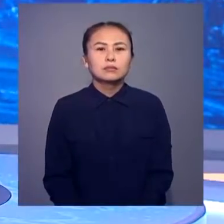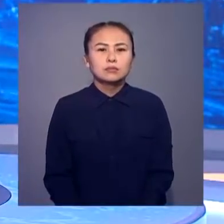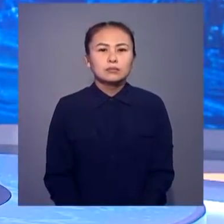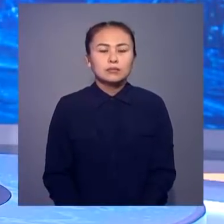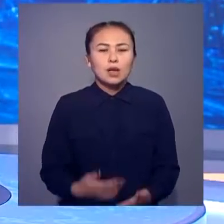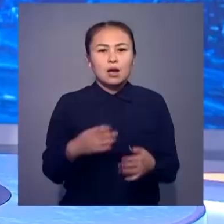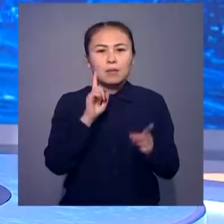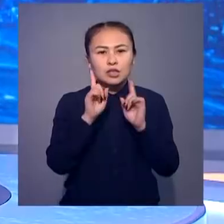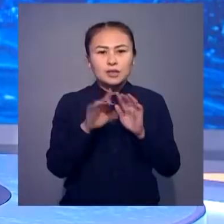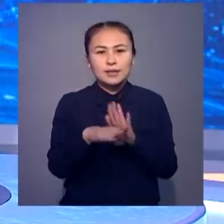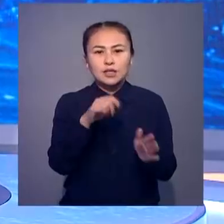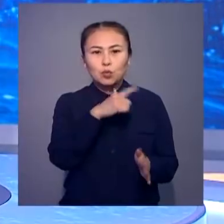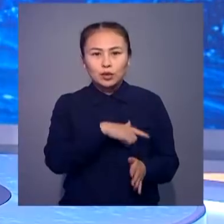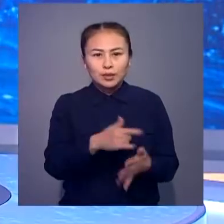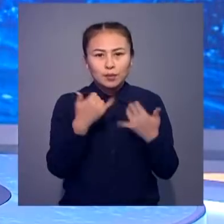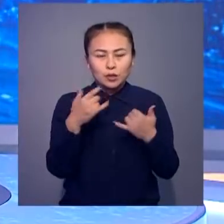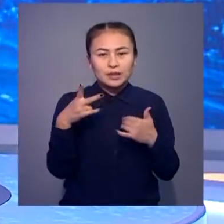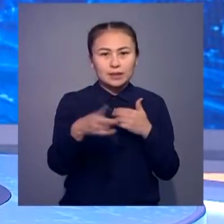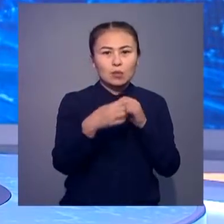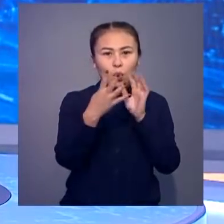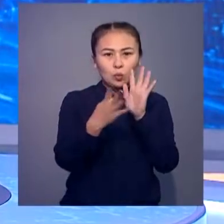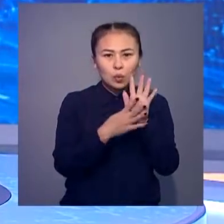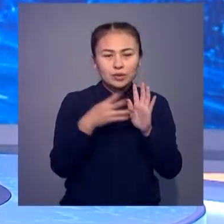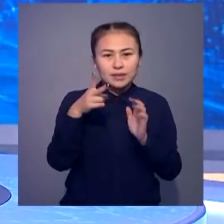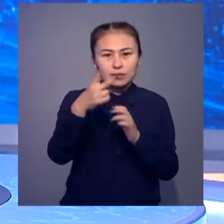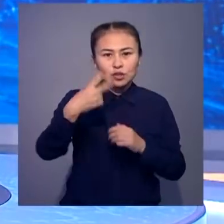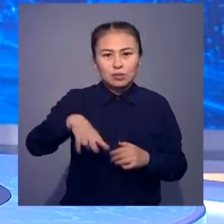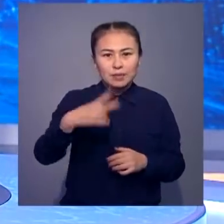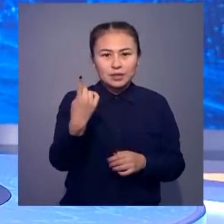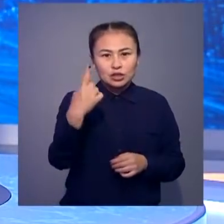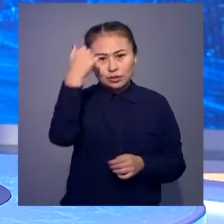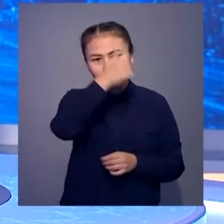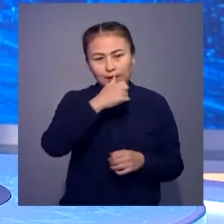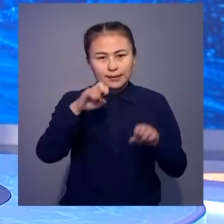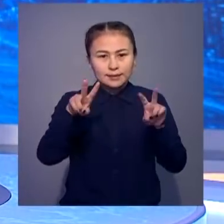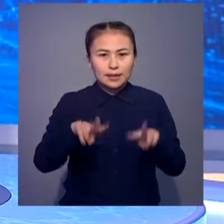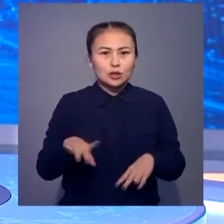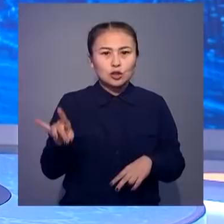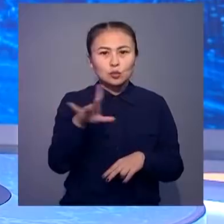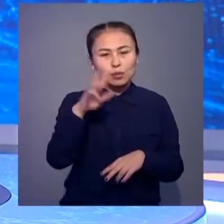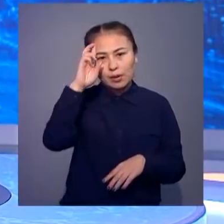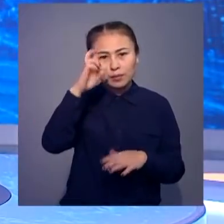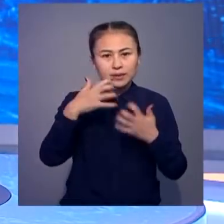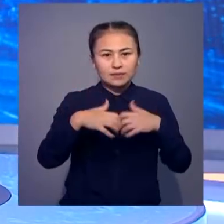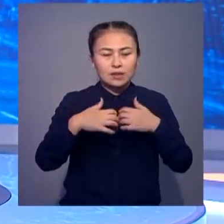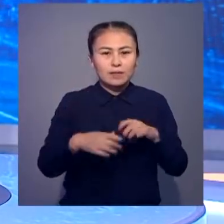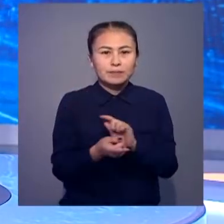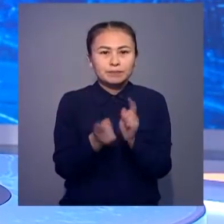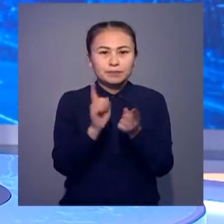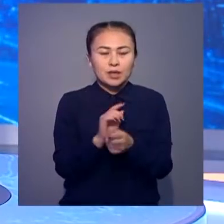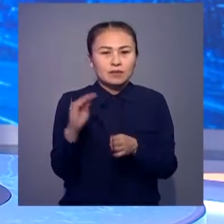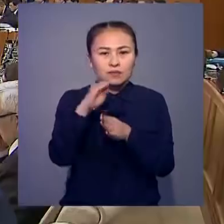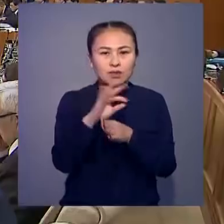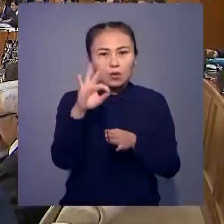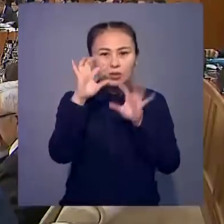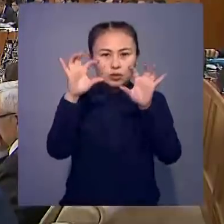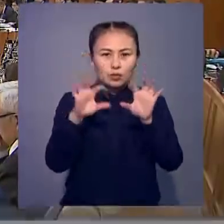Мәжілс депутаттары бүгін 2019-2021 жылдар ғарналған республикалық бюджетке өзгерістер мен толықтырулар еңгізу